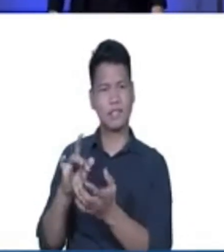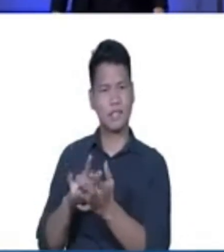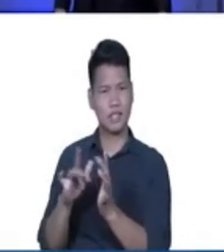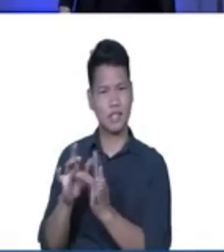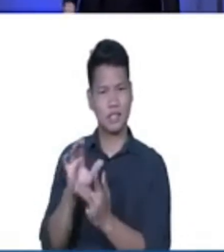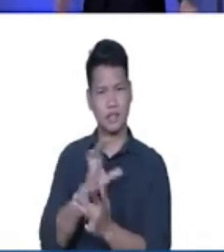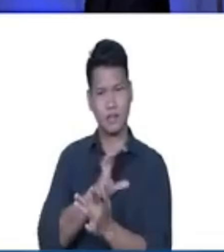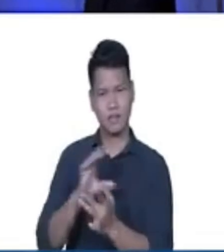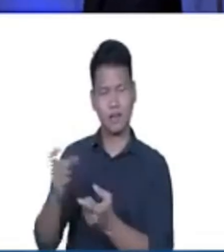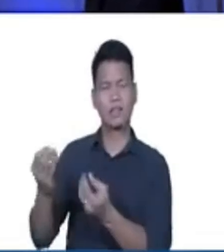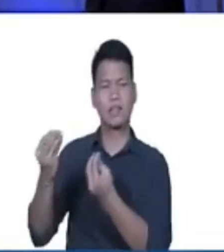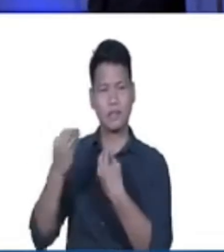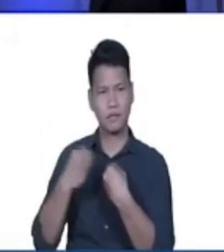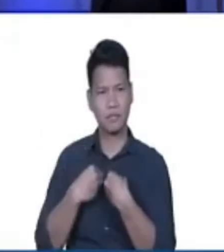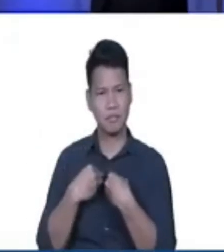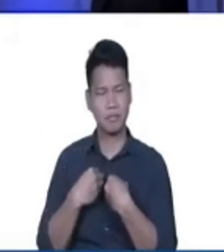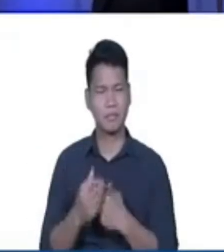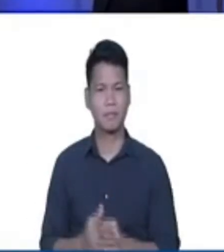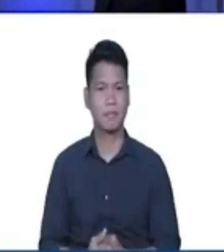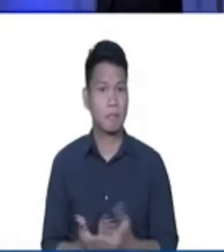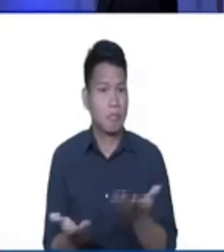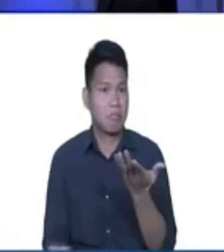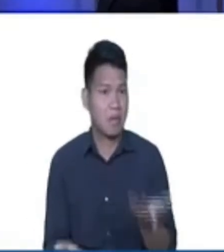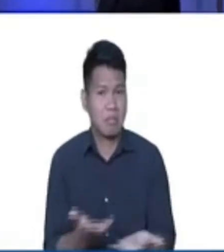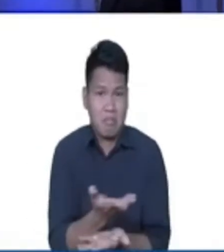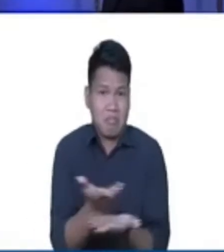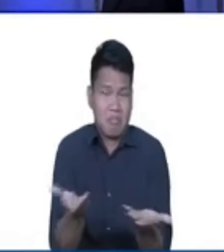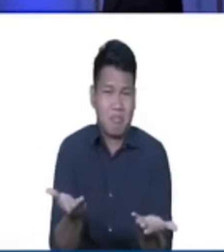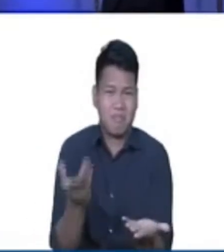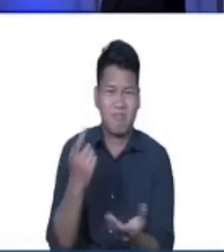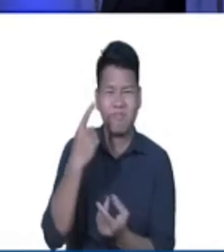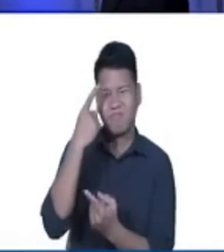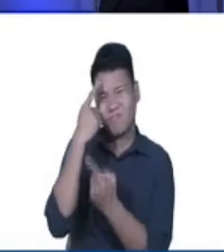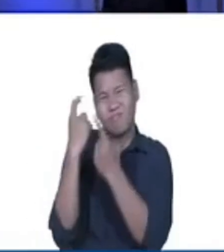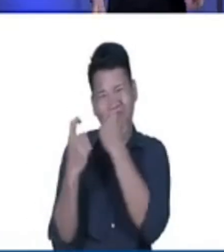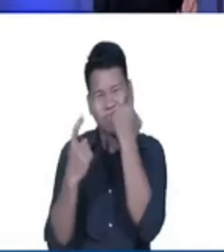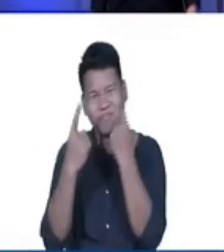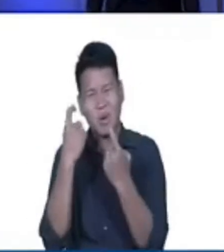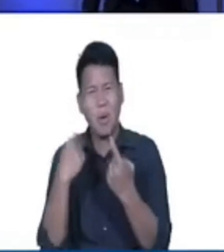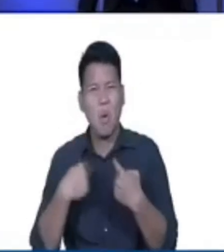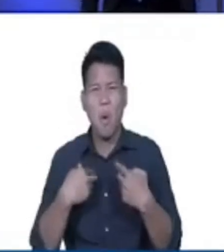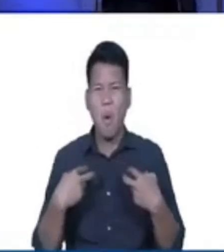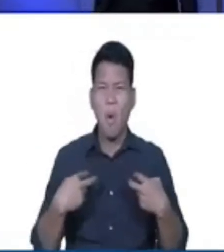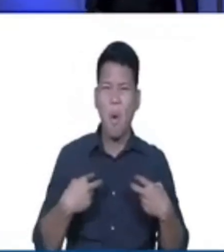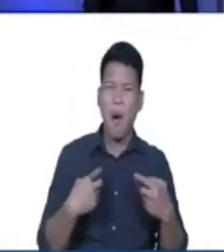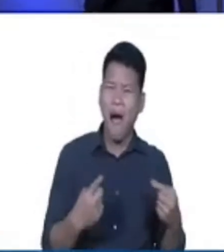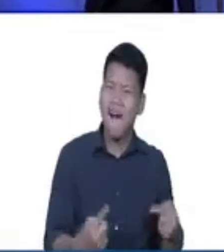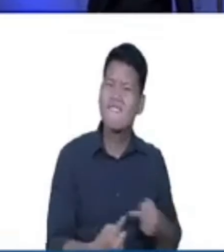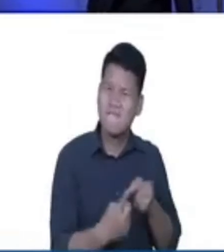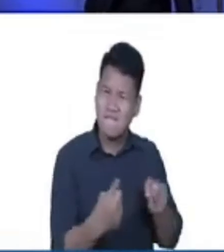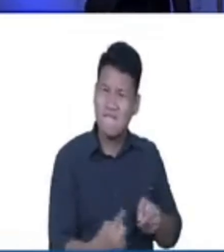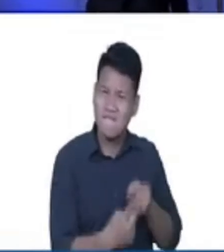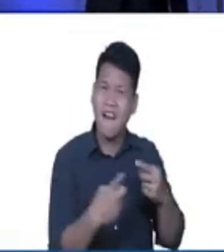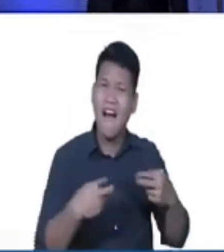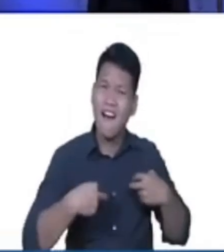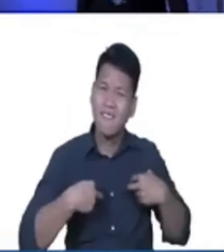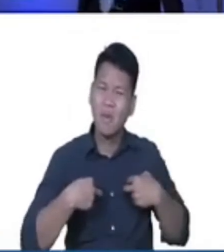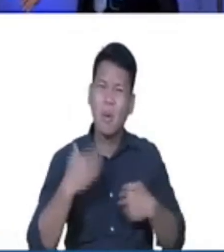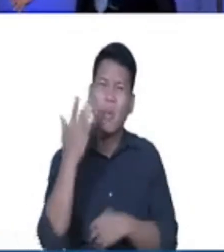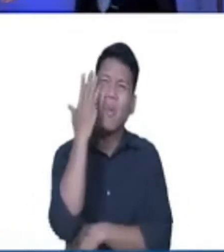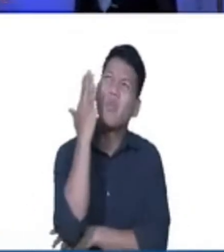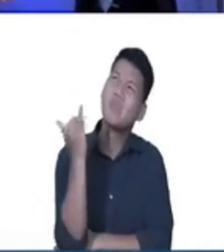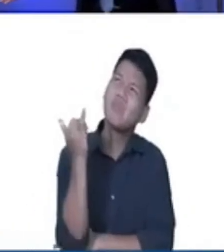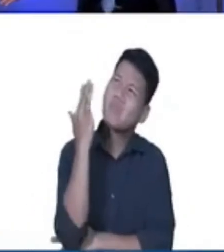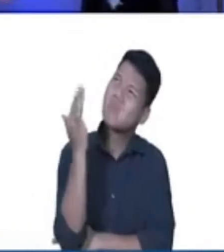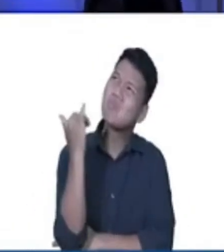kapatid, siguro magtatanong po tayo sa ating sarili, why suffering has come? Bakit po napakaraming suffering